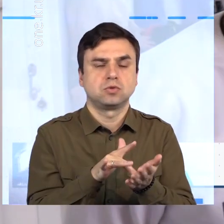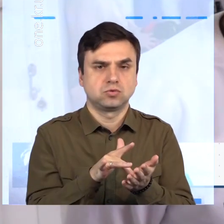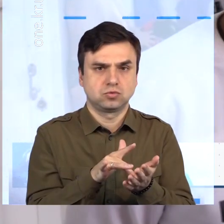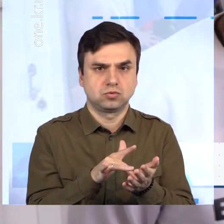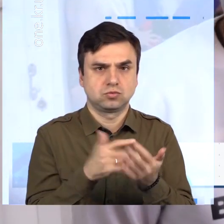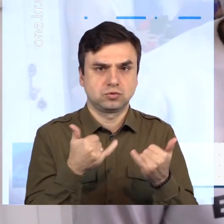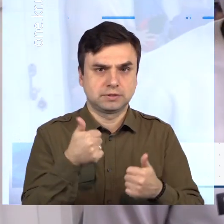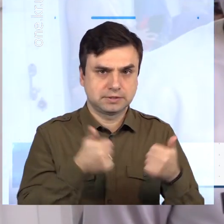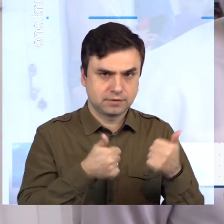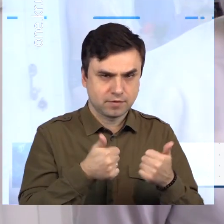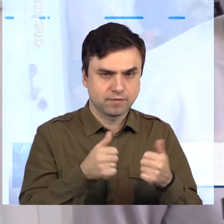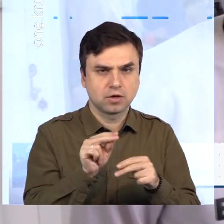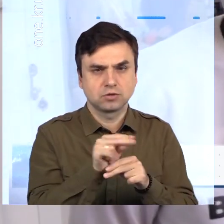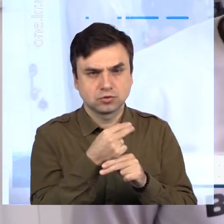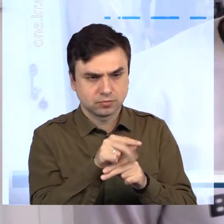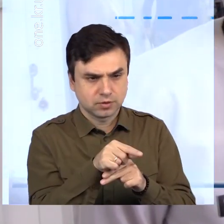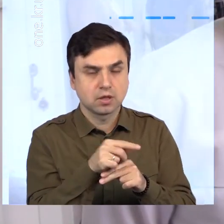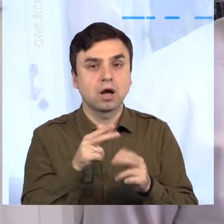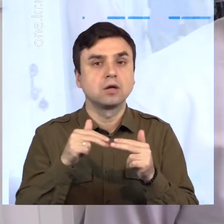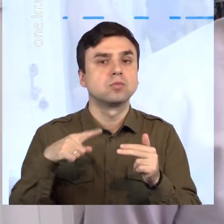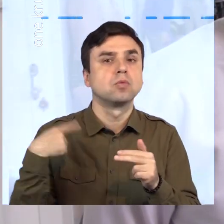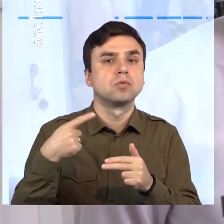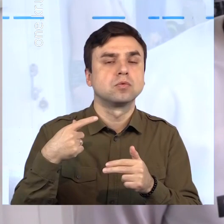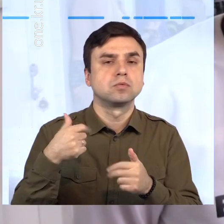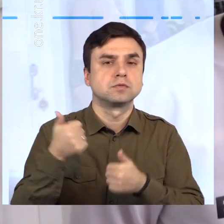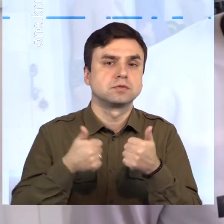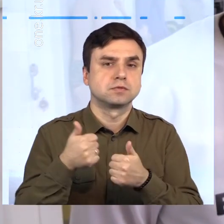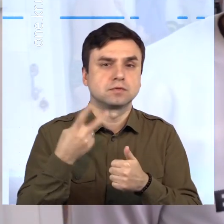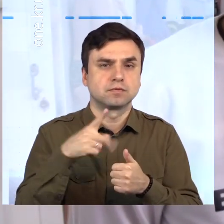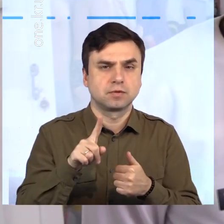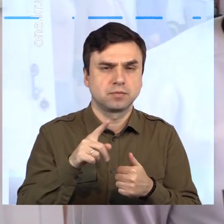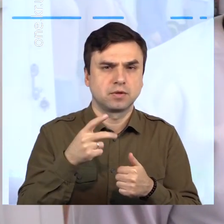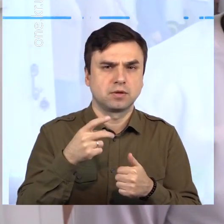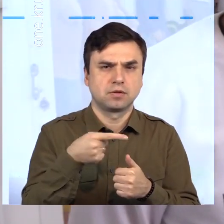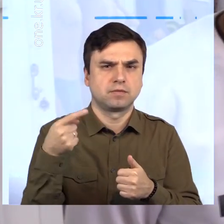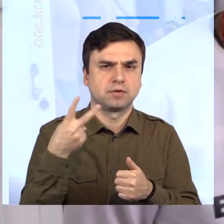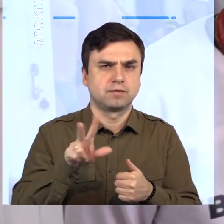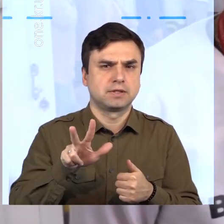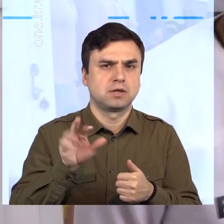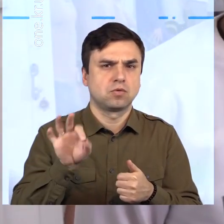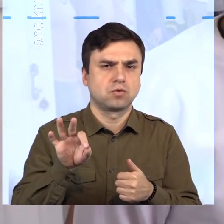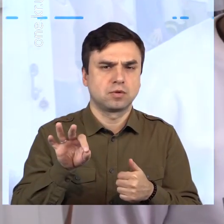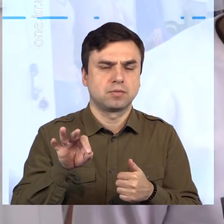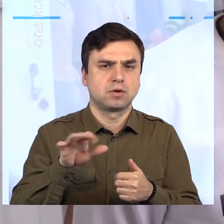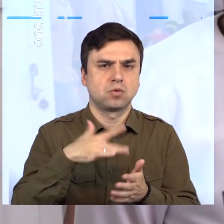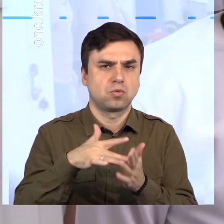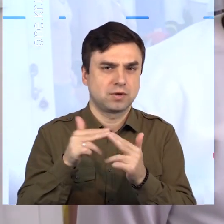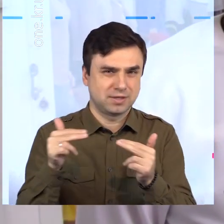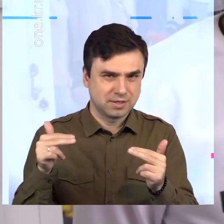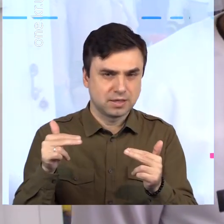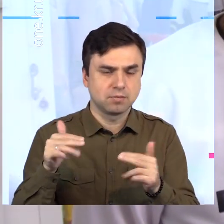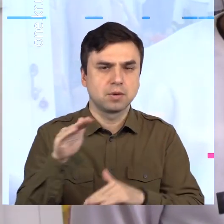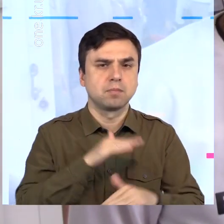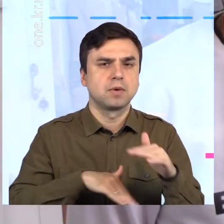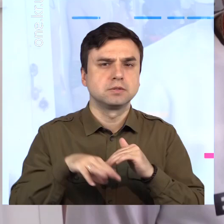перед чемпіонатом області, який буде проходити 21-23 октября в місті Дніпрі, в басейні «Метеор»,